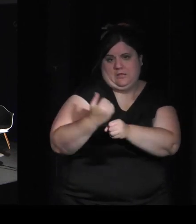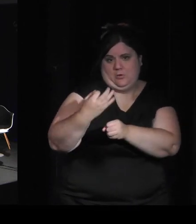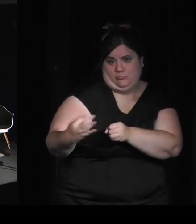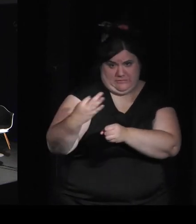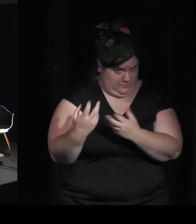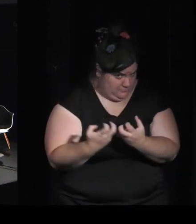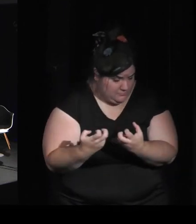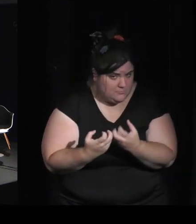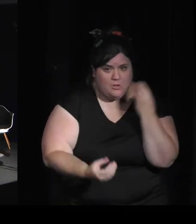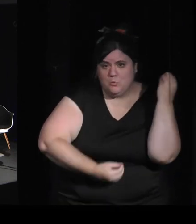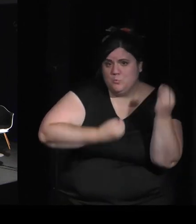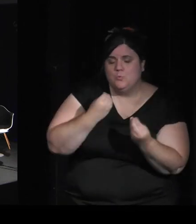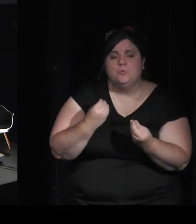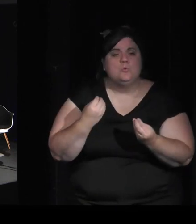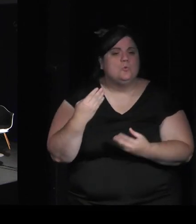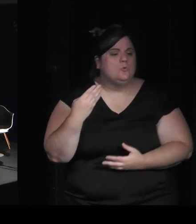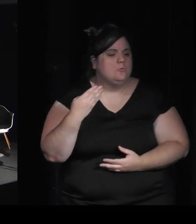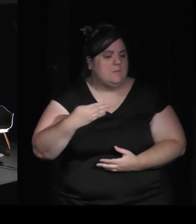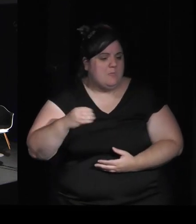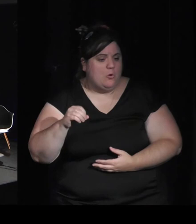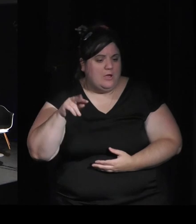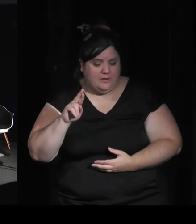MMORPG notamment économie des joueurs